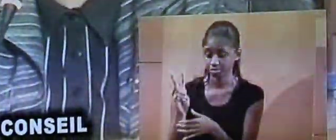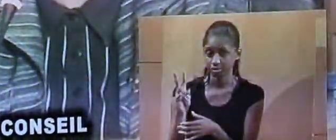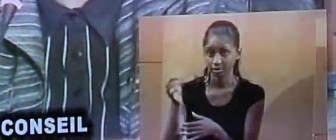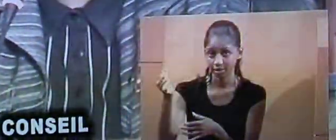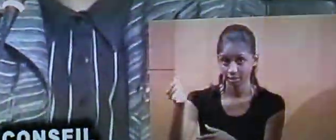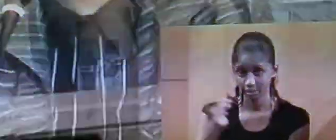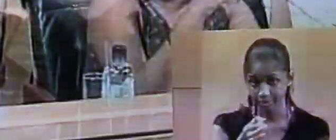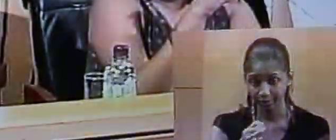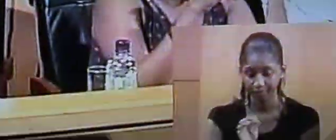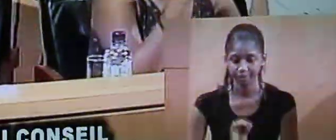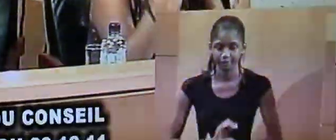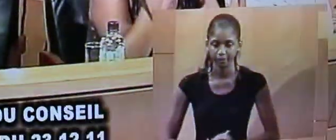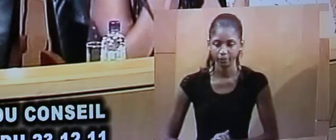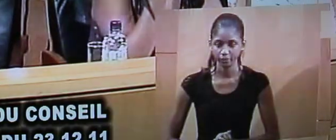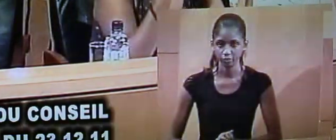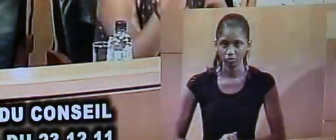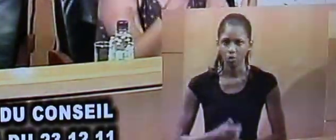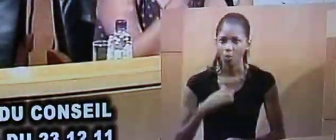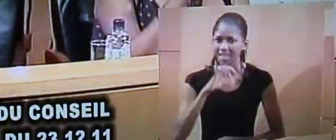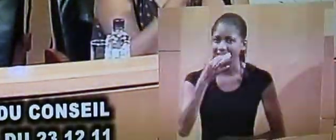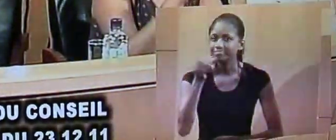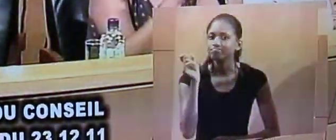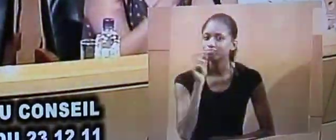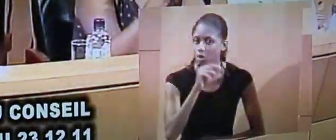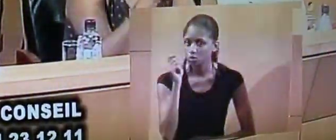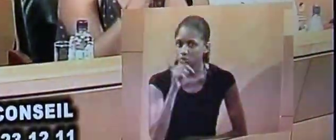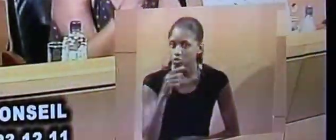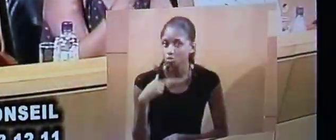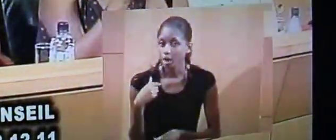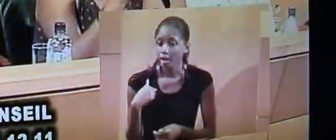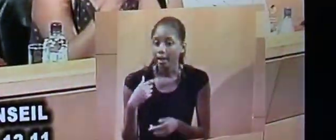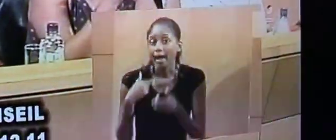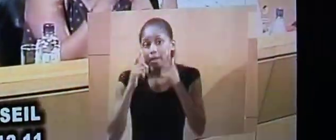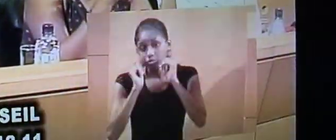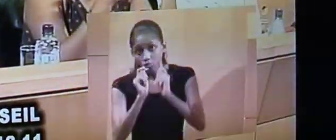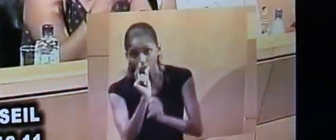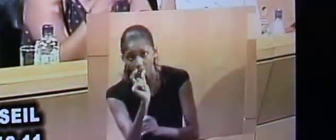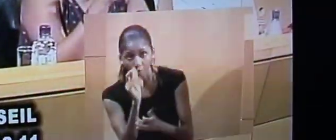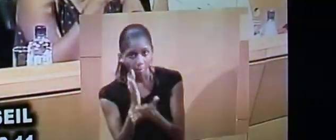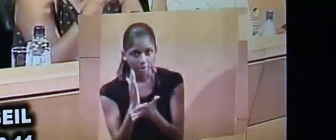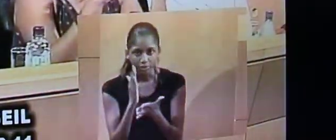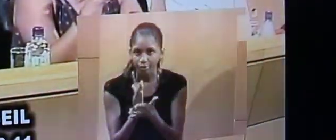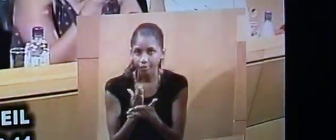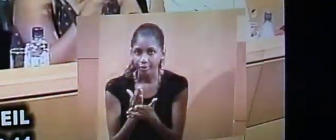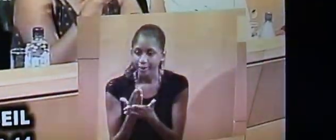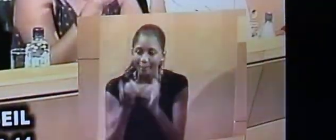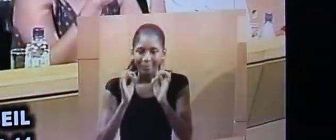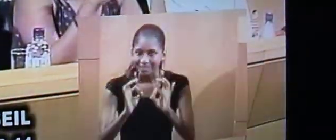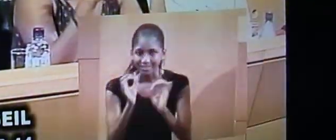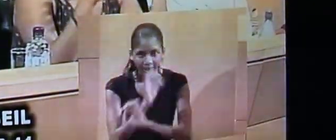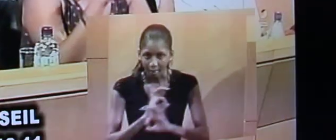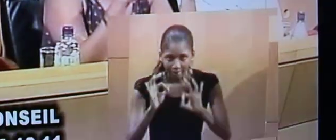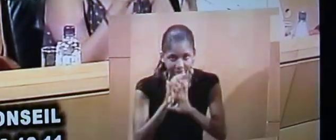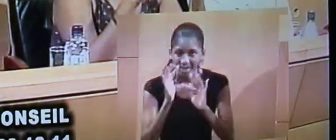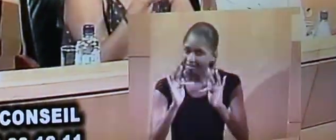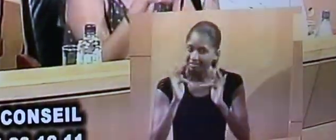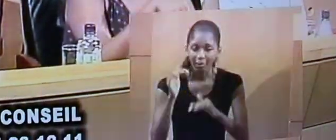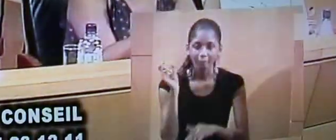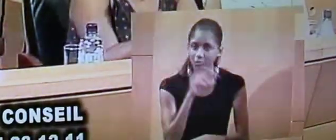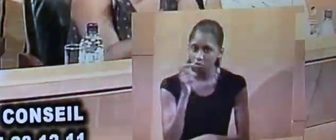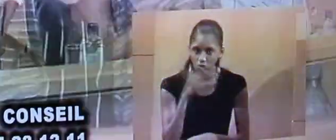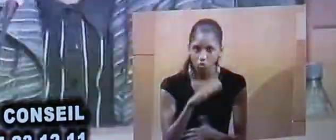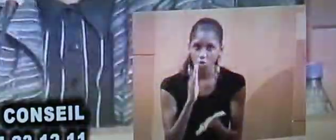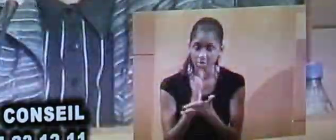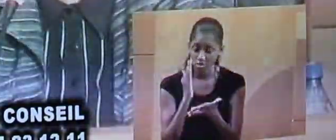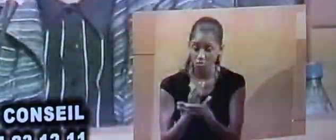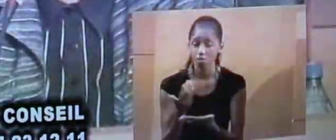de votre camp. je dis bien mensonge, je pèse mes mots parce qu'il n'y a pas d'inexactitude. Il y a des mensonges parce qu'il y